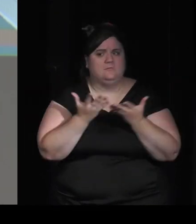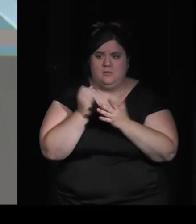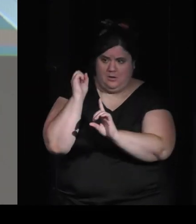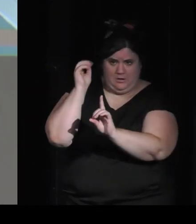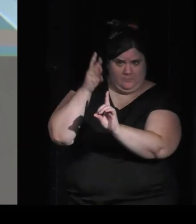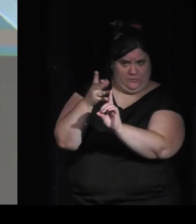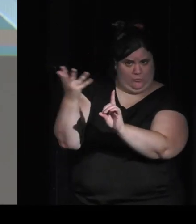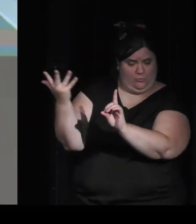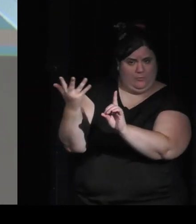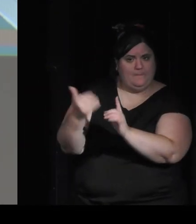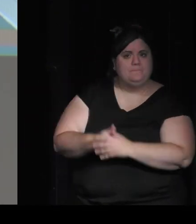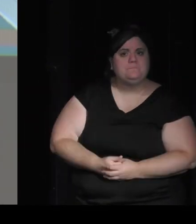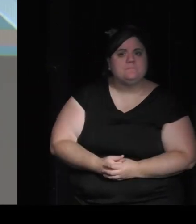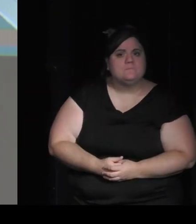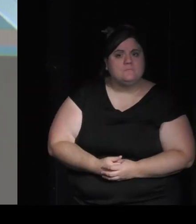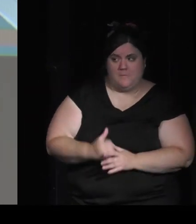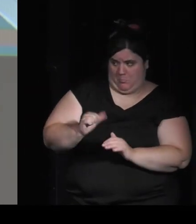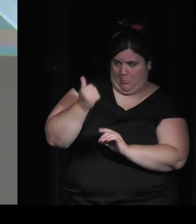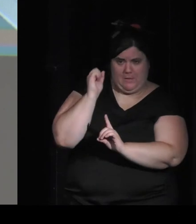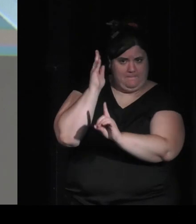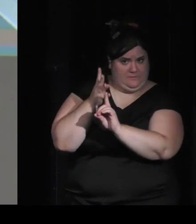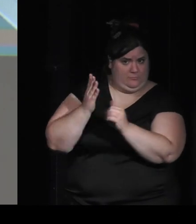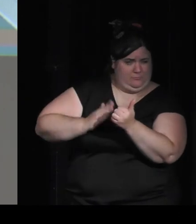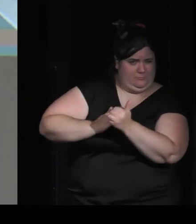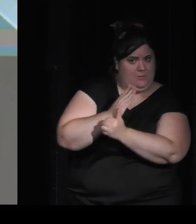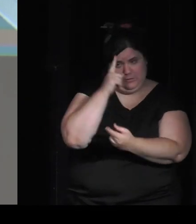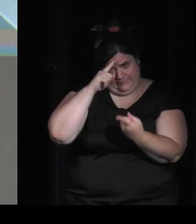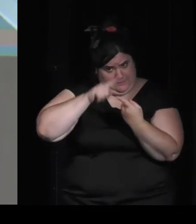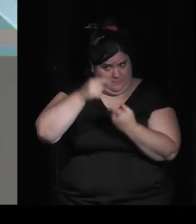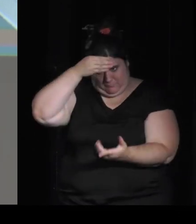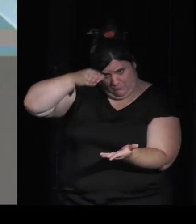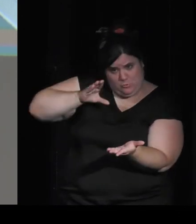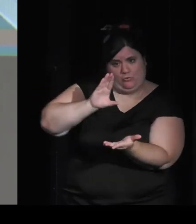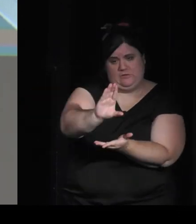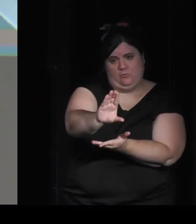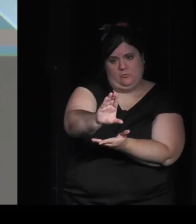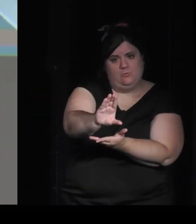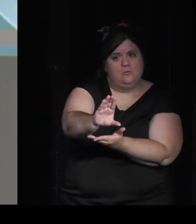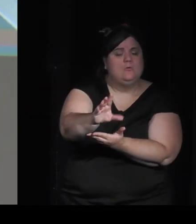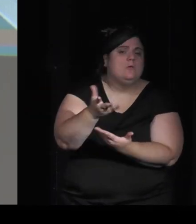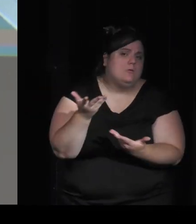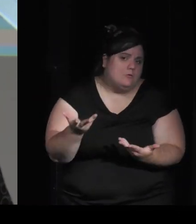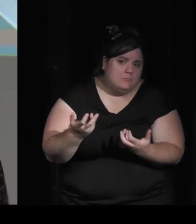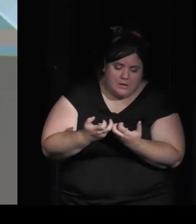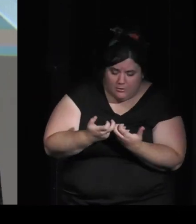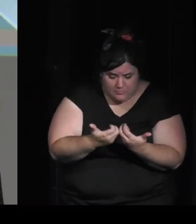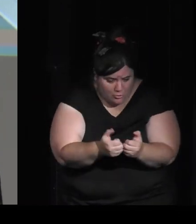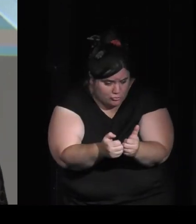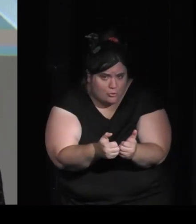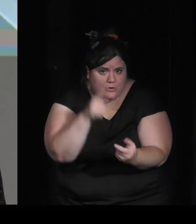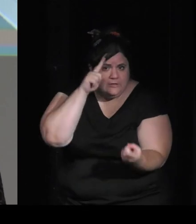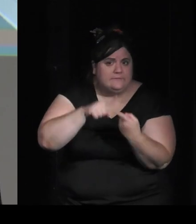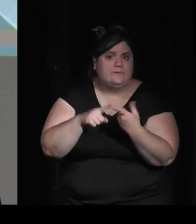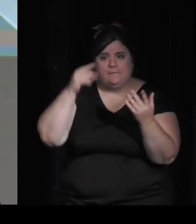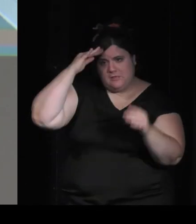s'est données au sein de la chaire donc une première mission qui est de la transmission donc je vous évoquais l'idée de départ qui était de développer un jeu sur la physique